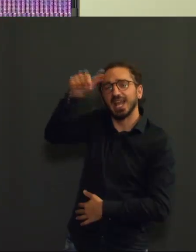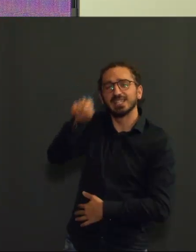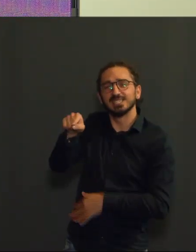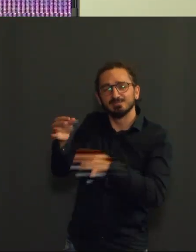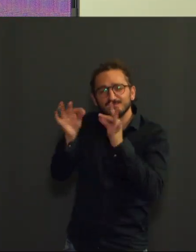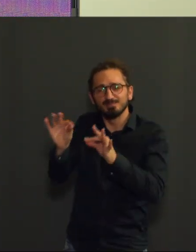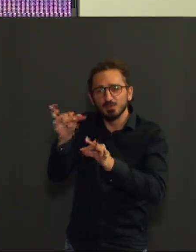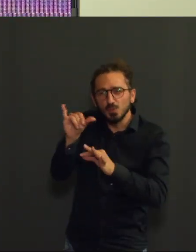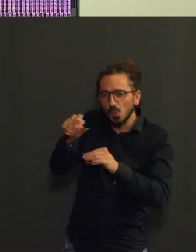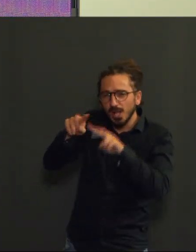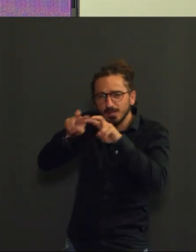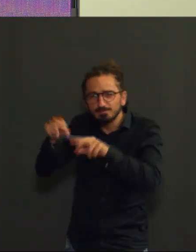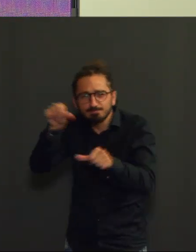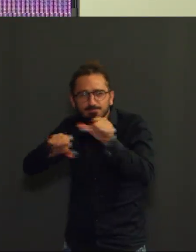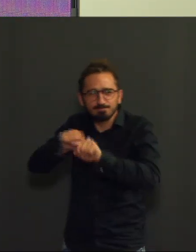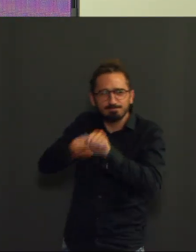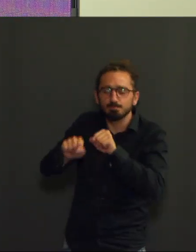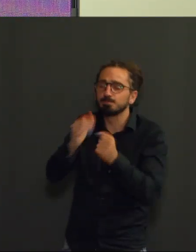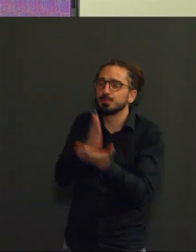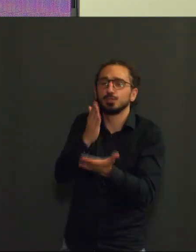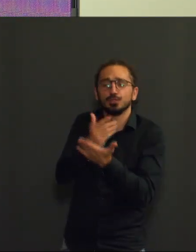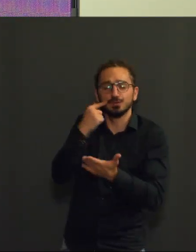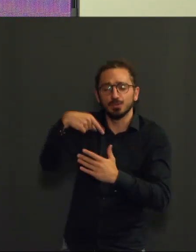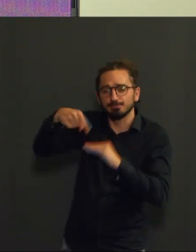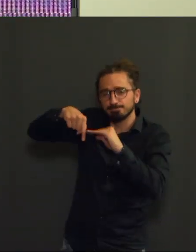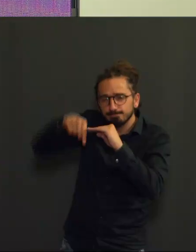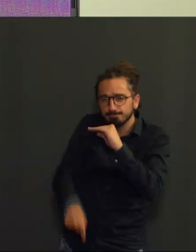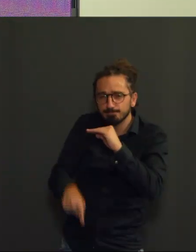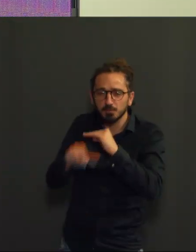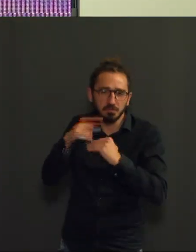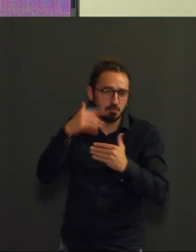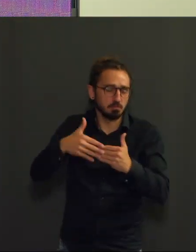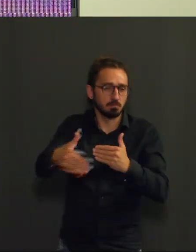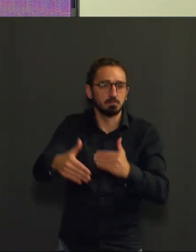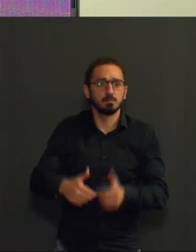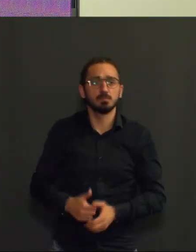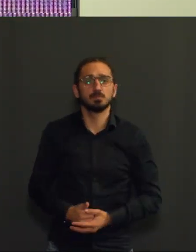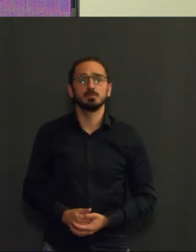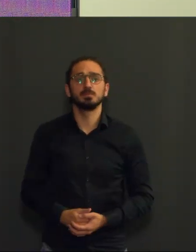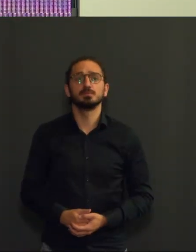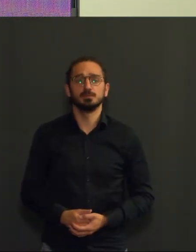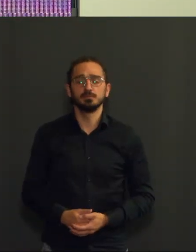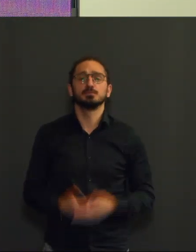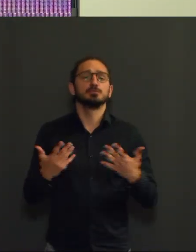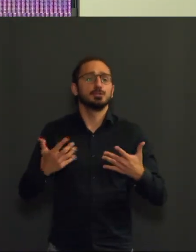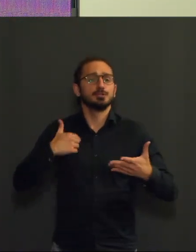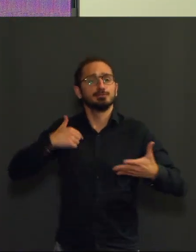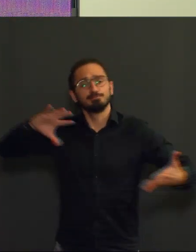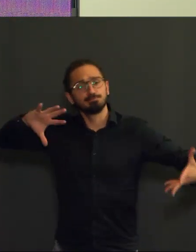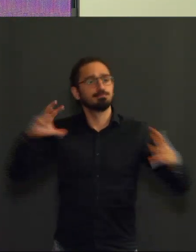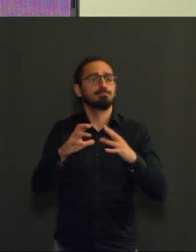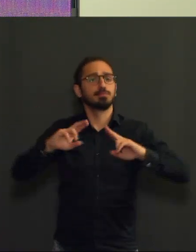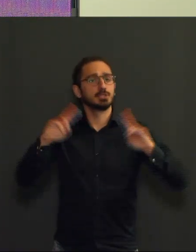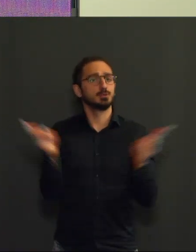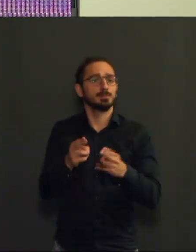Donc, en résumé de ce préambule à ce que nos collègues de la tasse pour vaccination vont vous raconter, gardez des